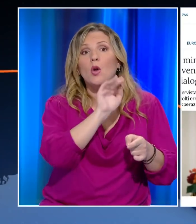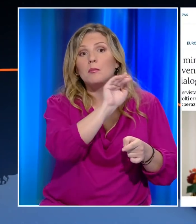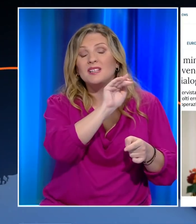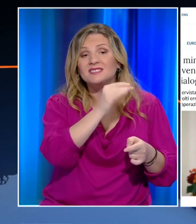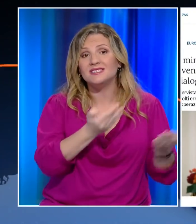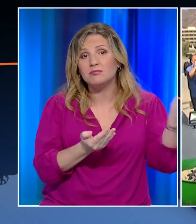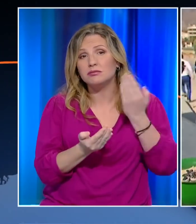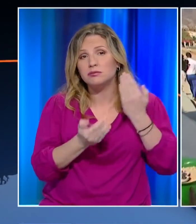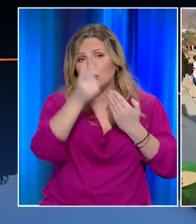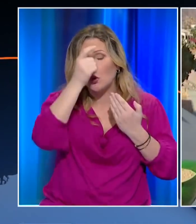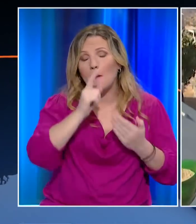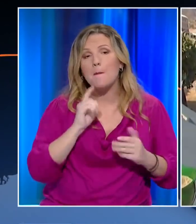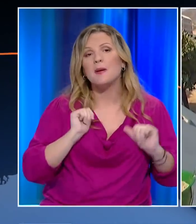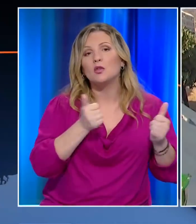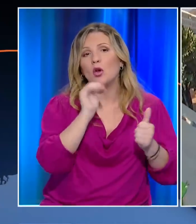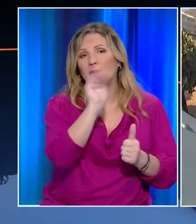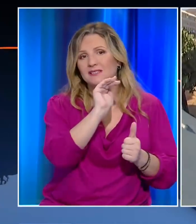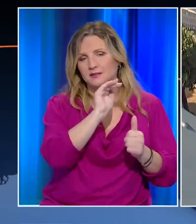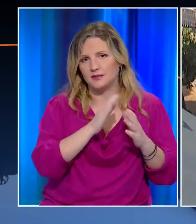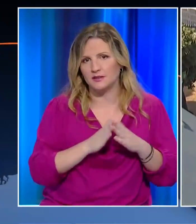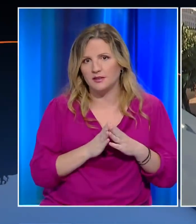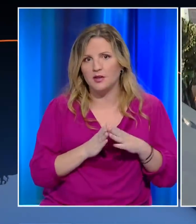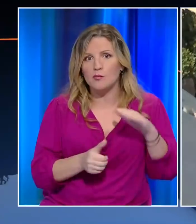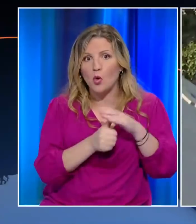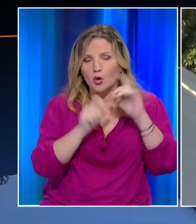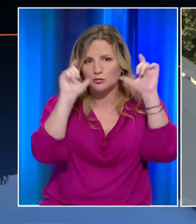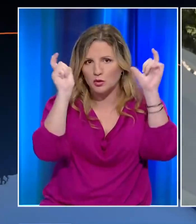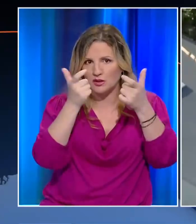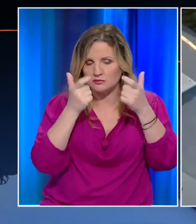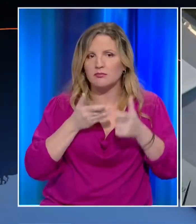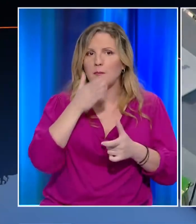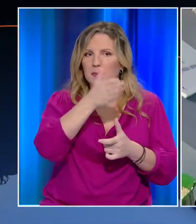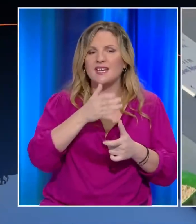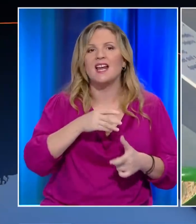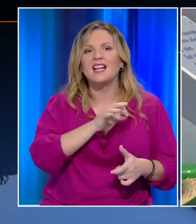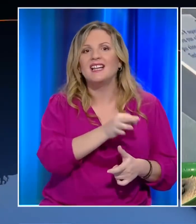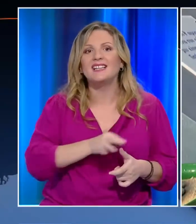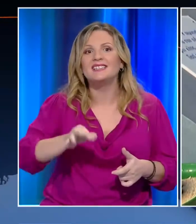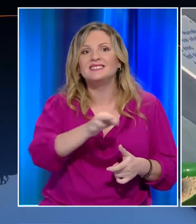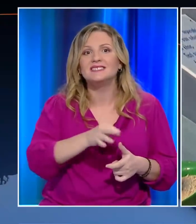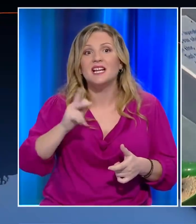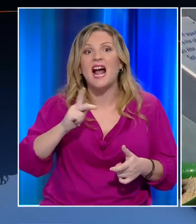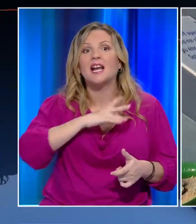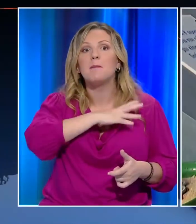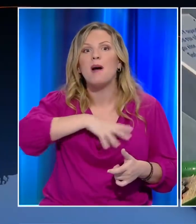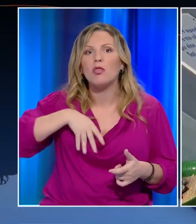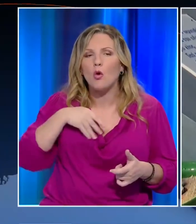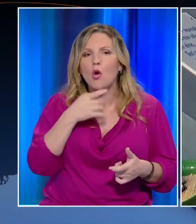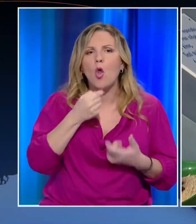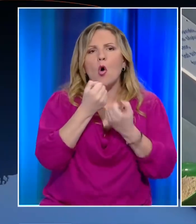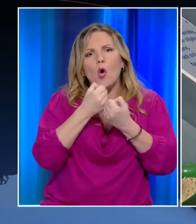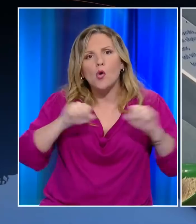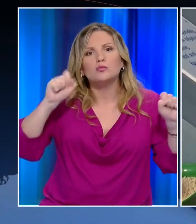επιβάλλει και οι Ρώσεις. Η πρόεδρος της Δημοκρατίας επισκέφθηκε την Κάρπαθο με αφορμή την 76η επέτειο του